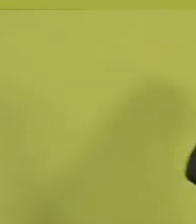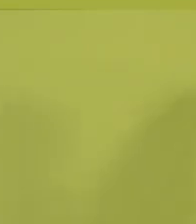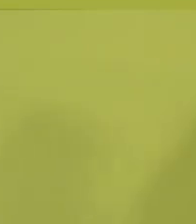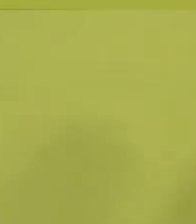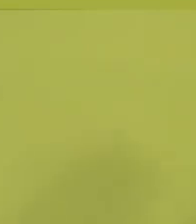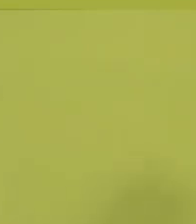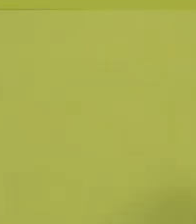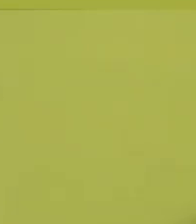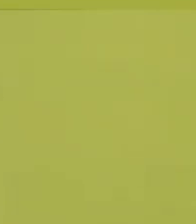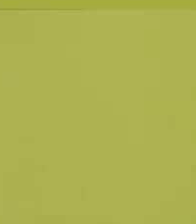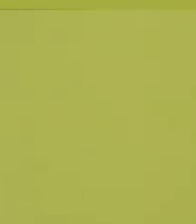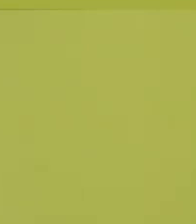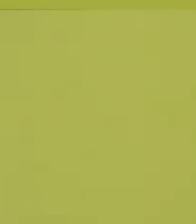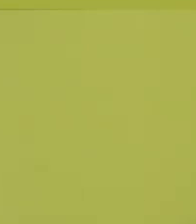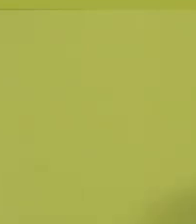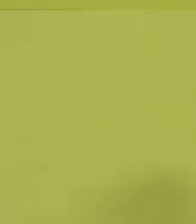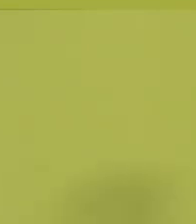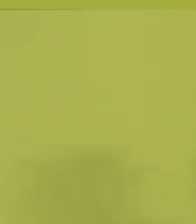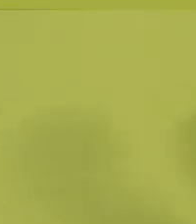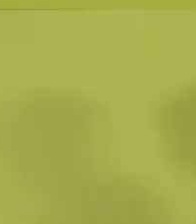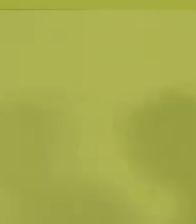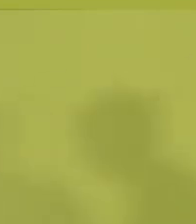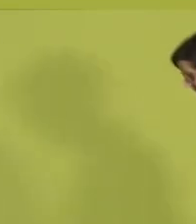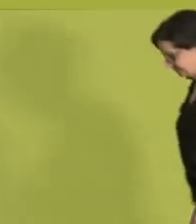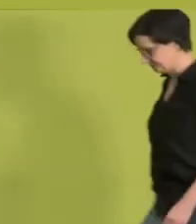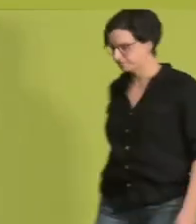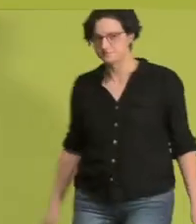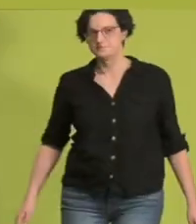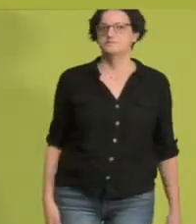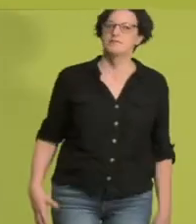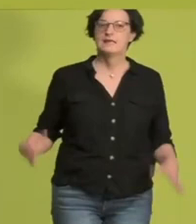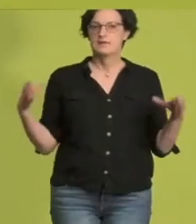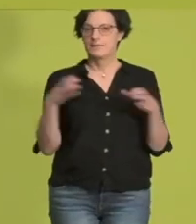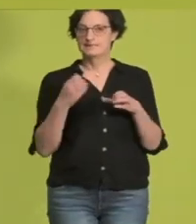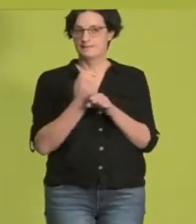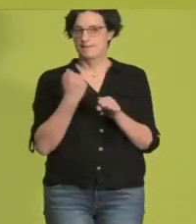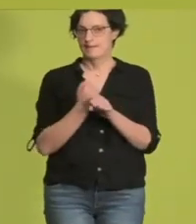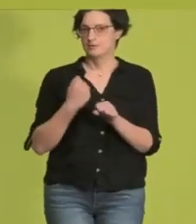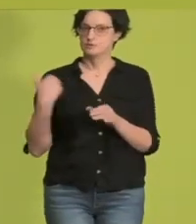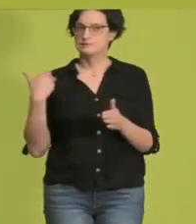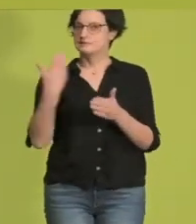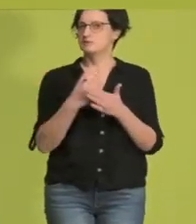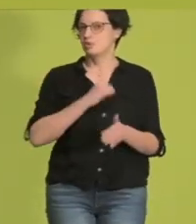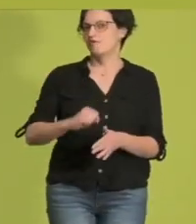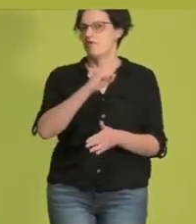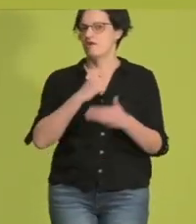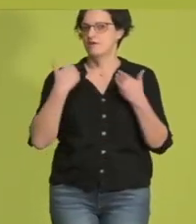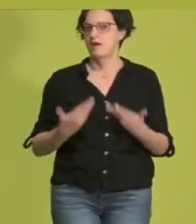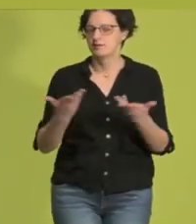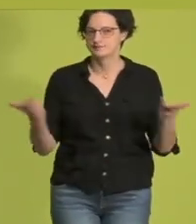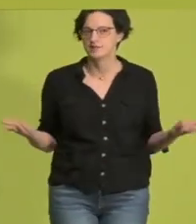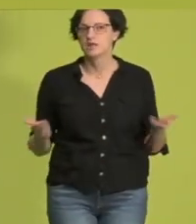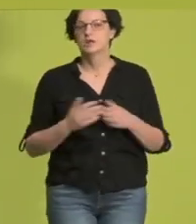Arbeiten hat uns so erfolgreich gemacht. Das ist der Weg, den viele von euch auch gehen. Lasst uns auf diesem Weg in den